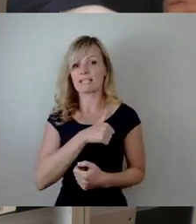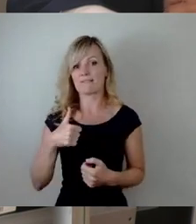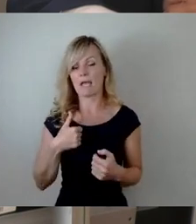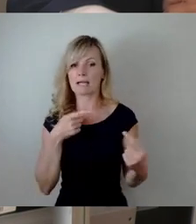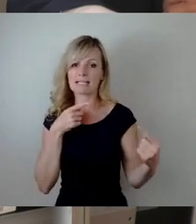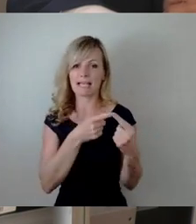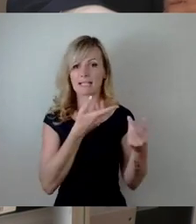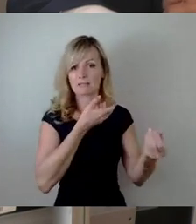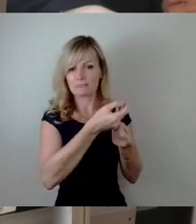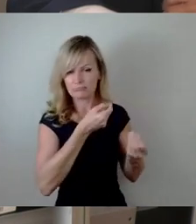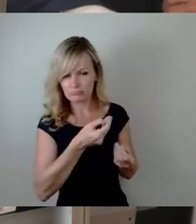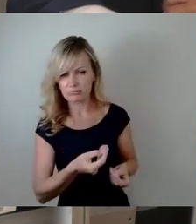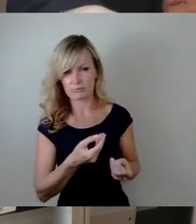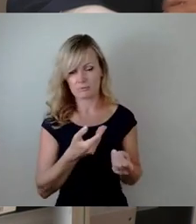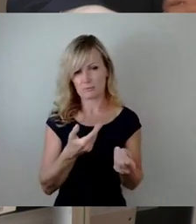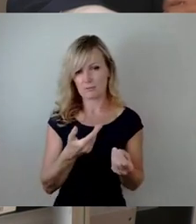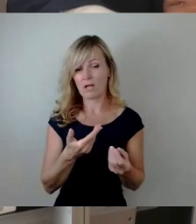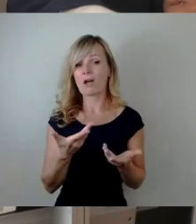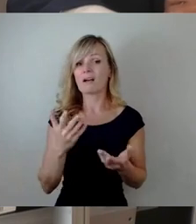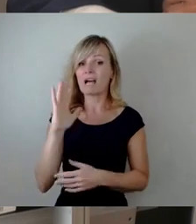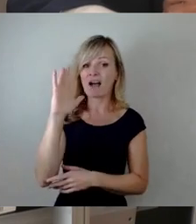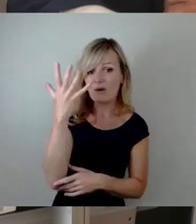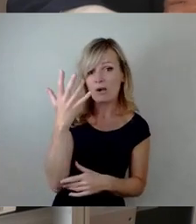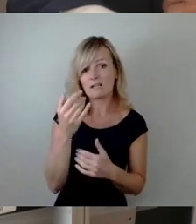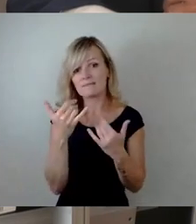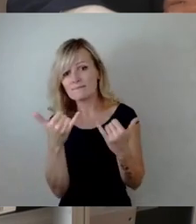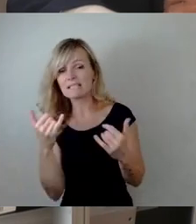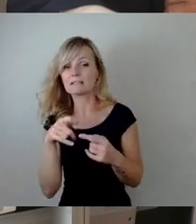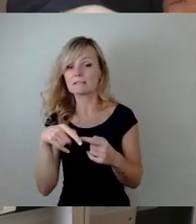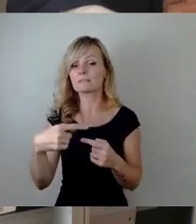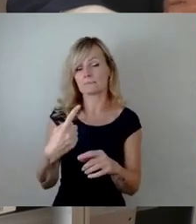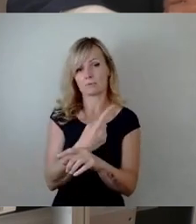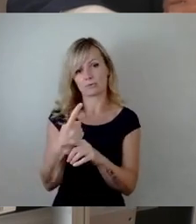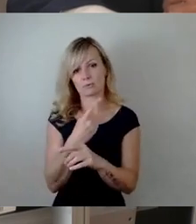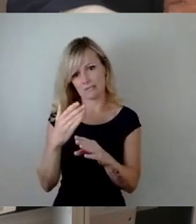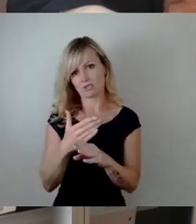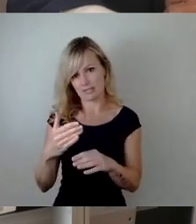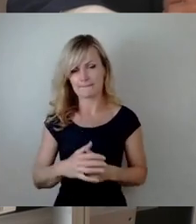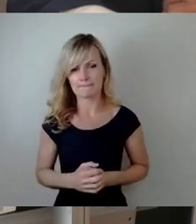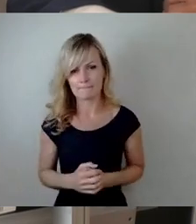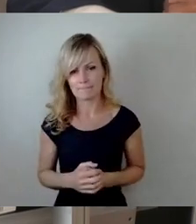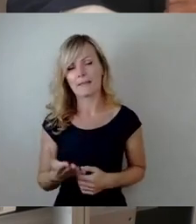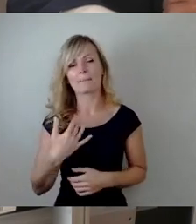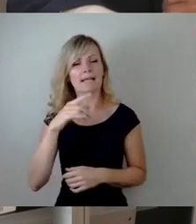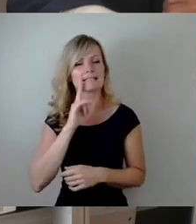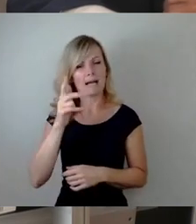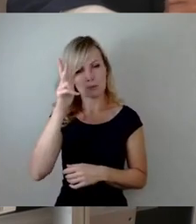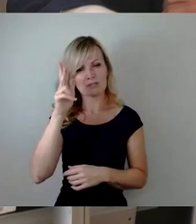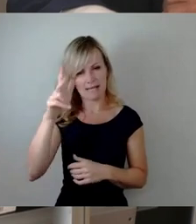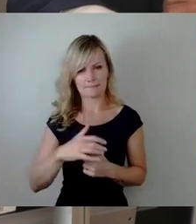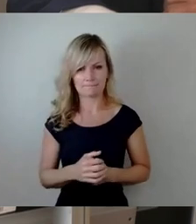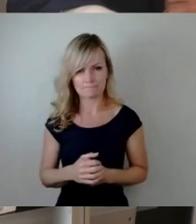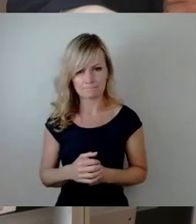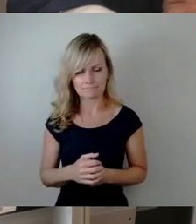uns dies unterfahren gelingt, wird sich in den kommenden Stunden entscheiden. Meine Damen und Herren, gerade